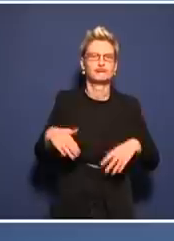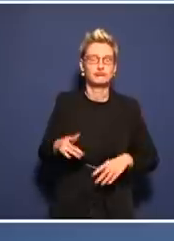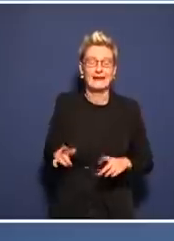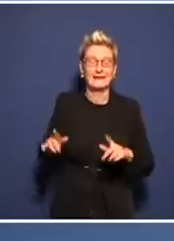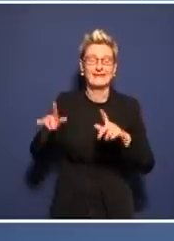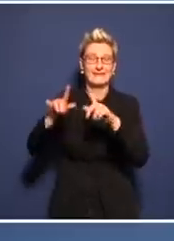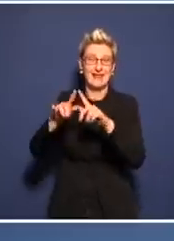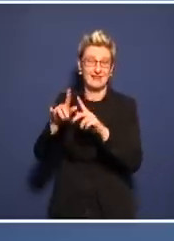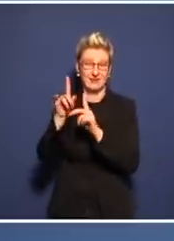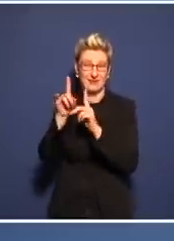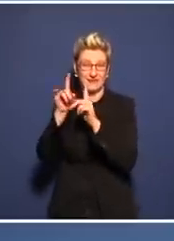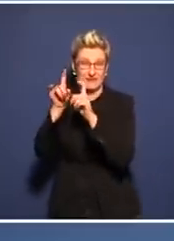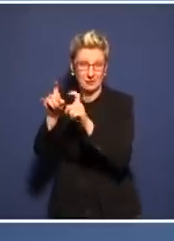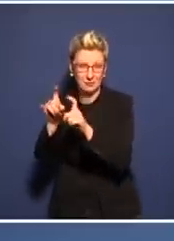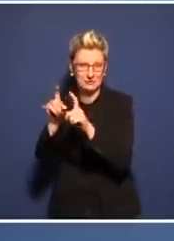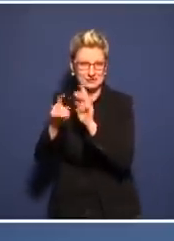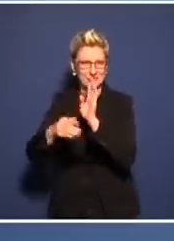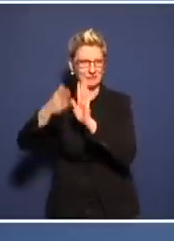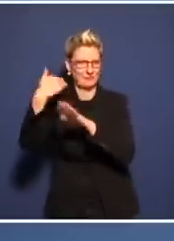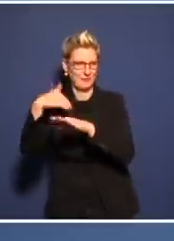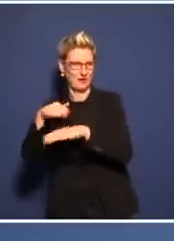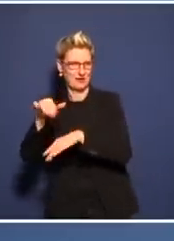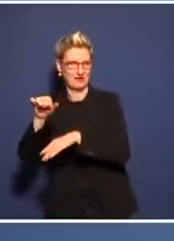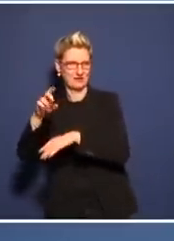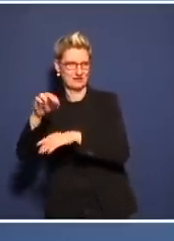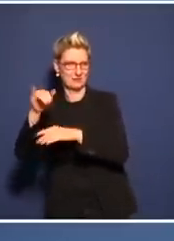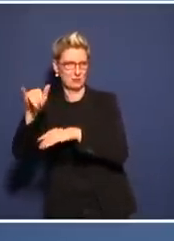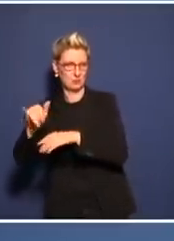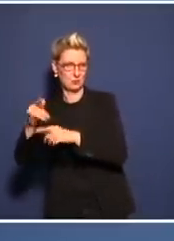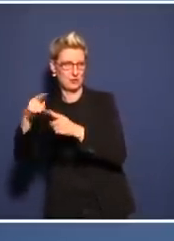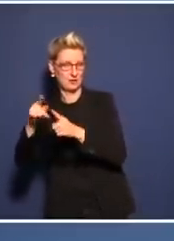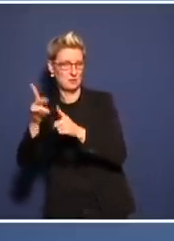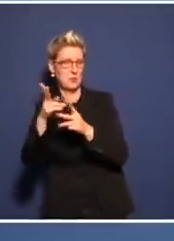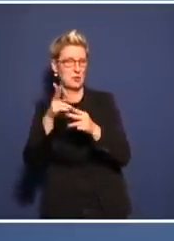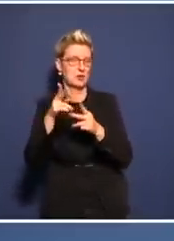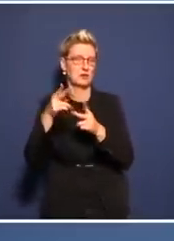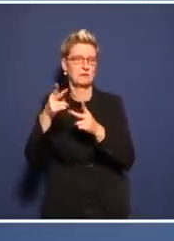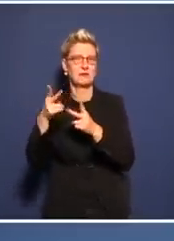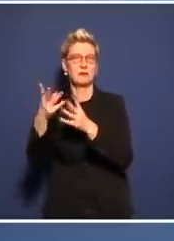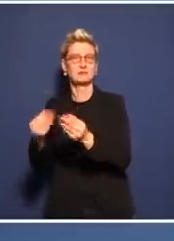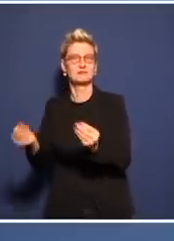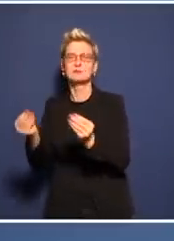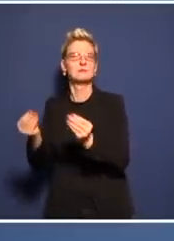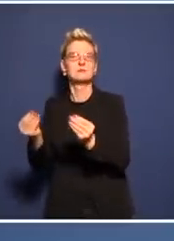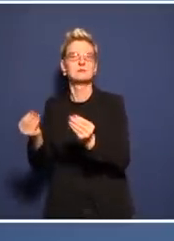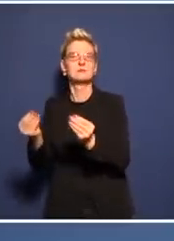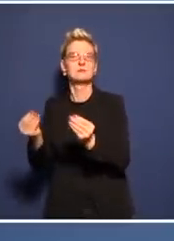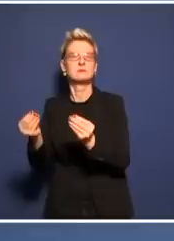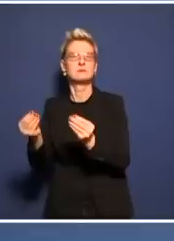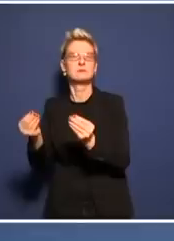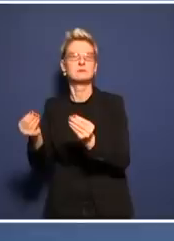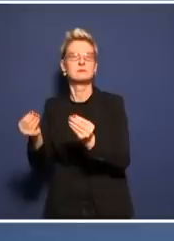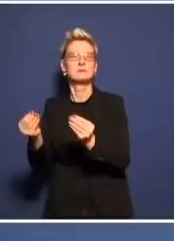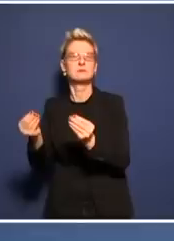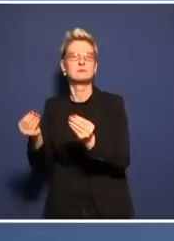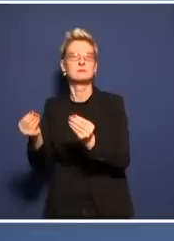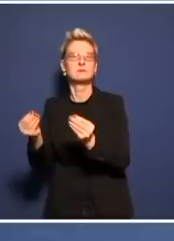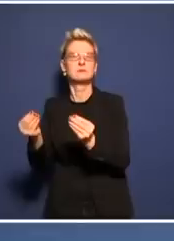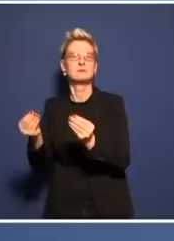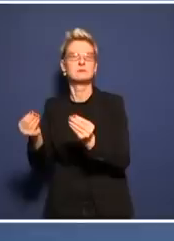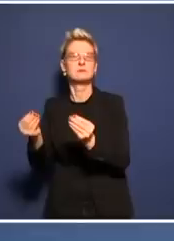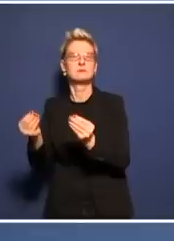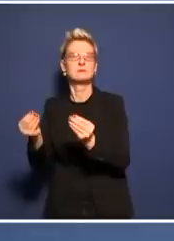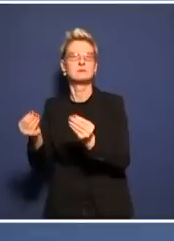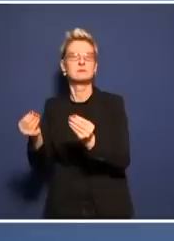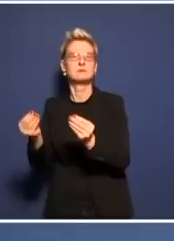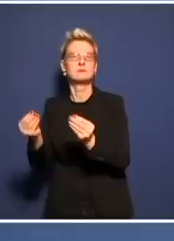ursprünglicher Serotyp, nicht auch wieder zurückkommt. Und damit müssen wir rechnen. Eine sehr, sehr gewagte